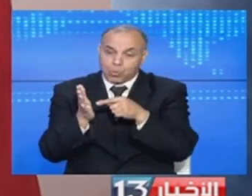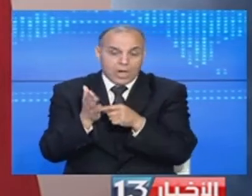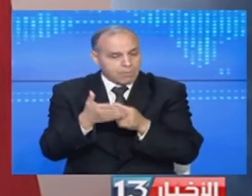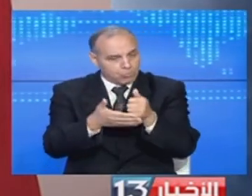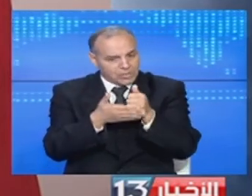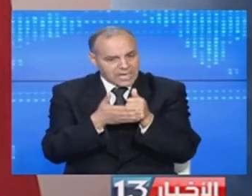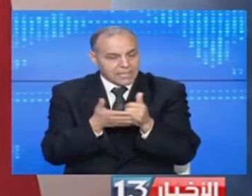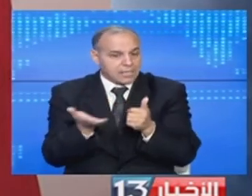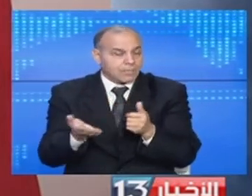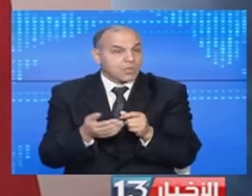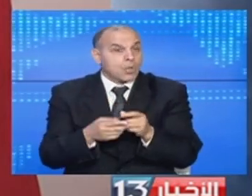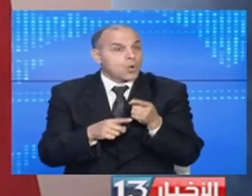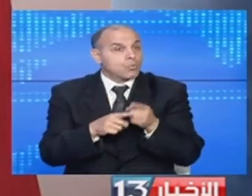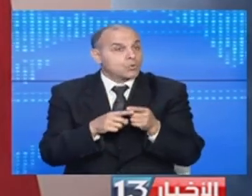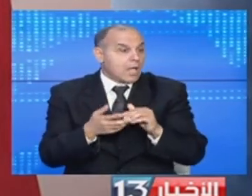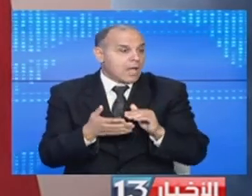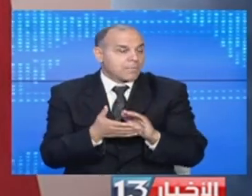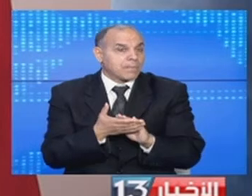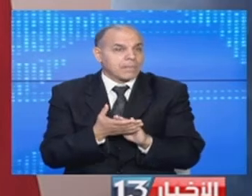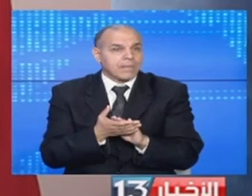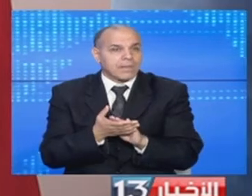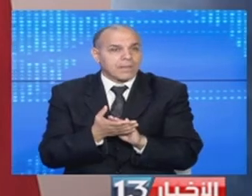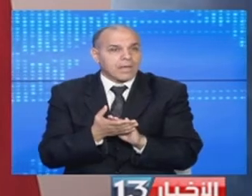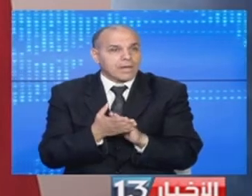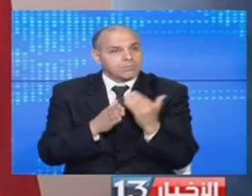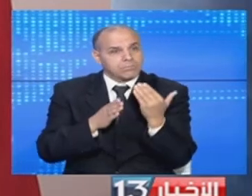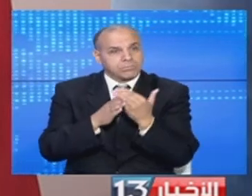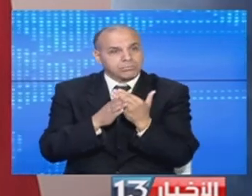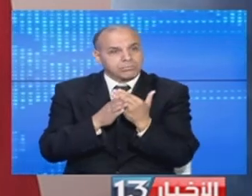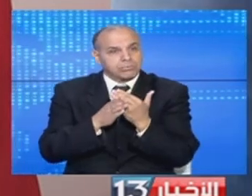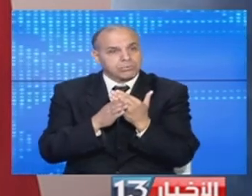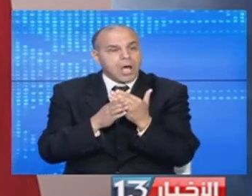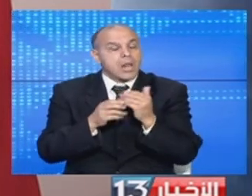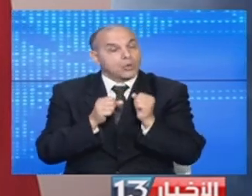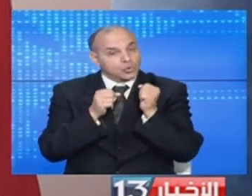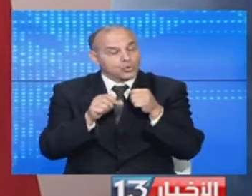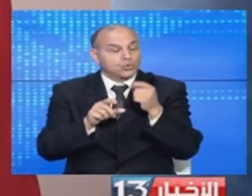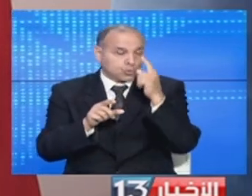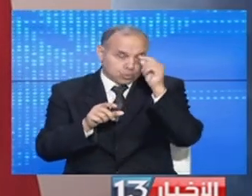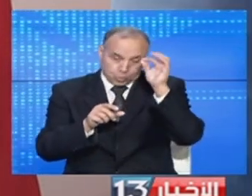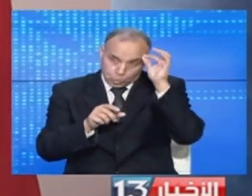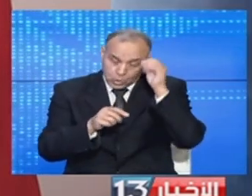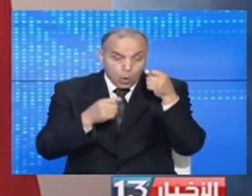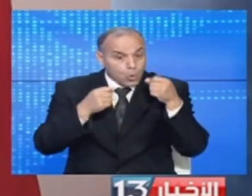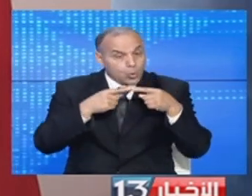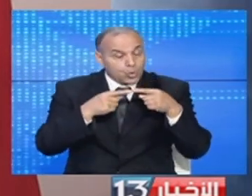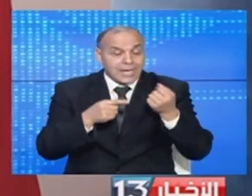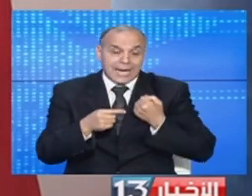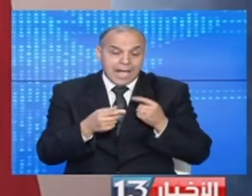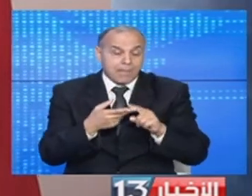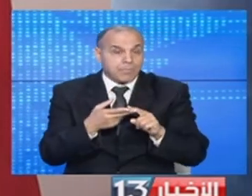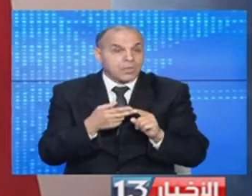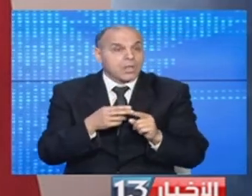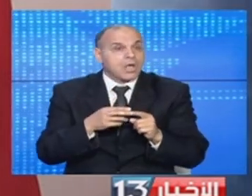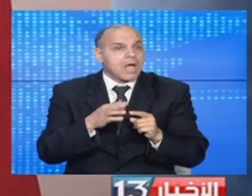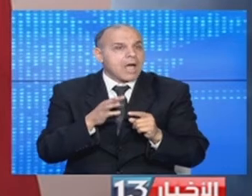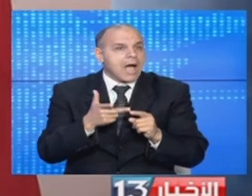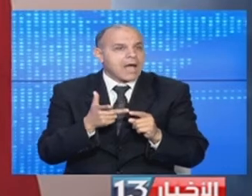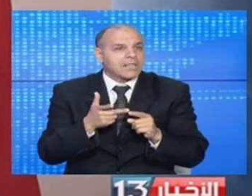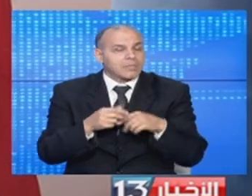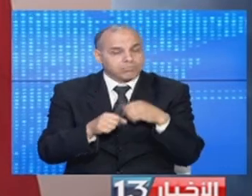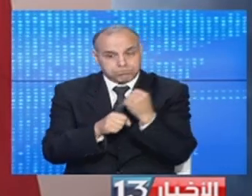بساعدنا في هذا الجانب الجانب آخر أن نعاضل جهود الوطنية على مستوى مكفحة الإرهاب من خلال